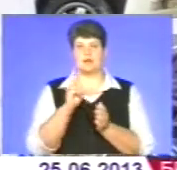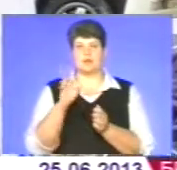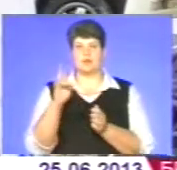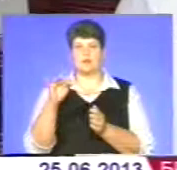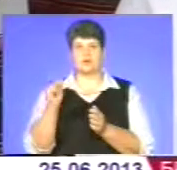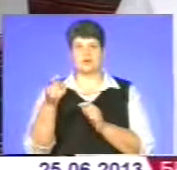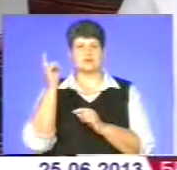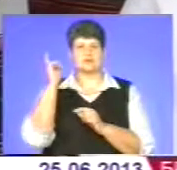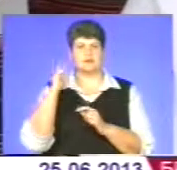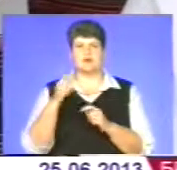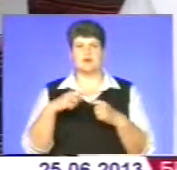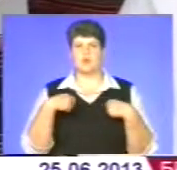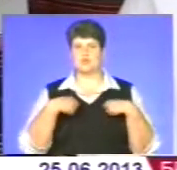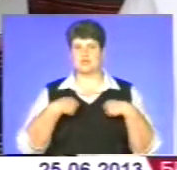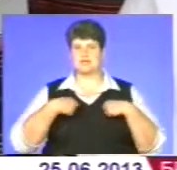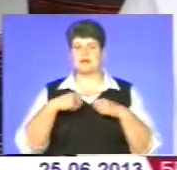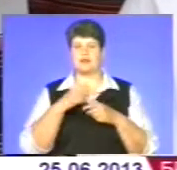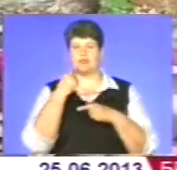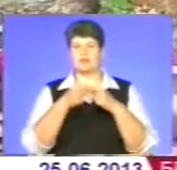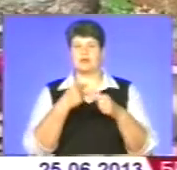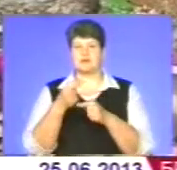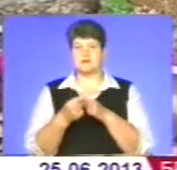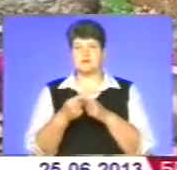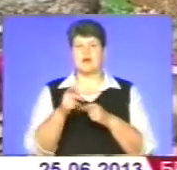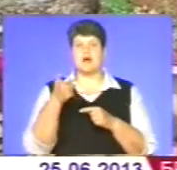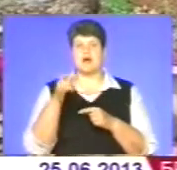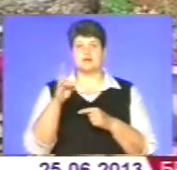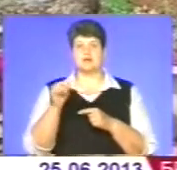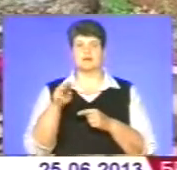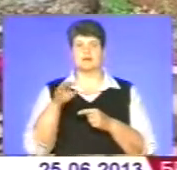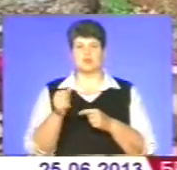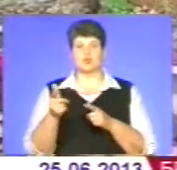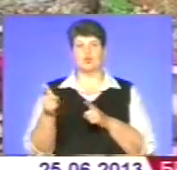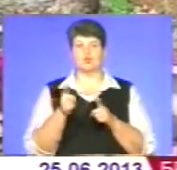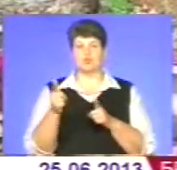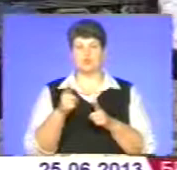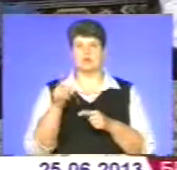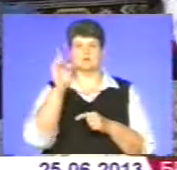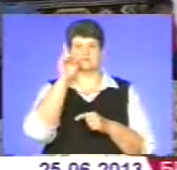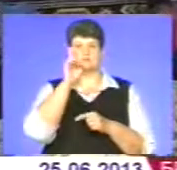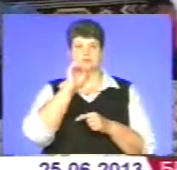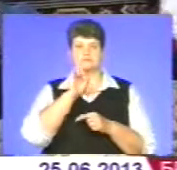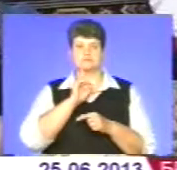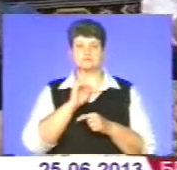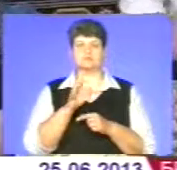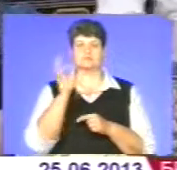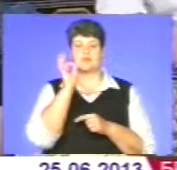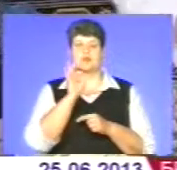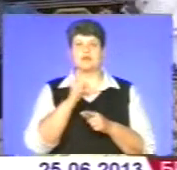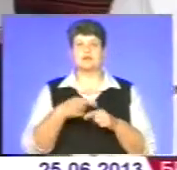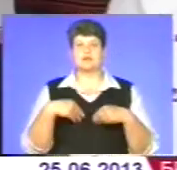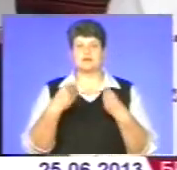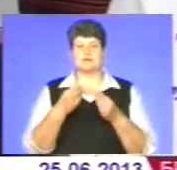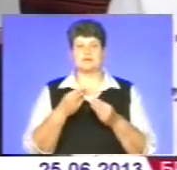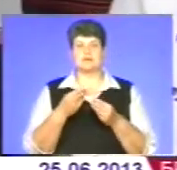традиція. А місцева майстриня Ганна Тимчук готує смачні солодкі ласощі. Господиня ділиться улюбленим рецептом.